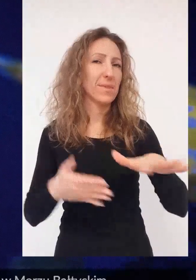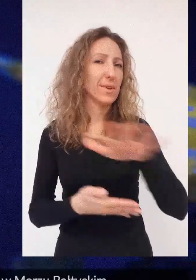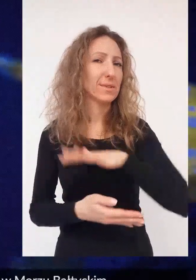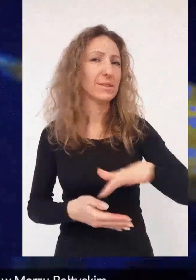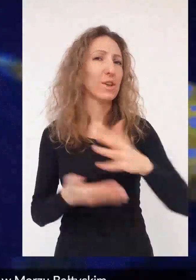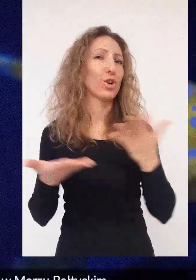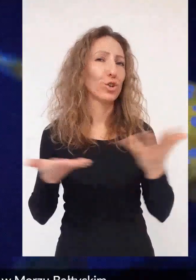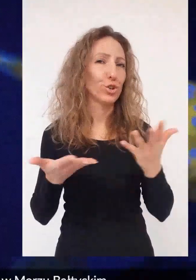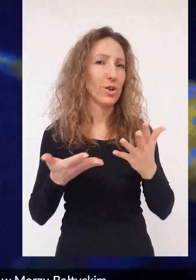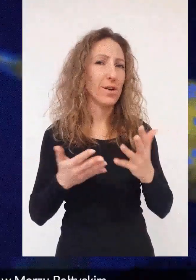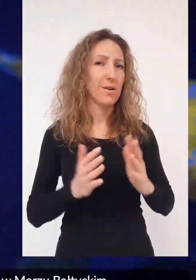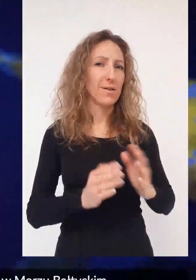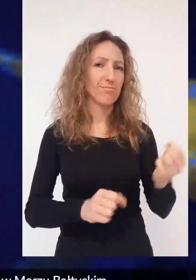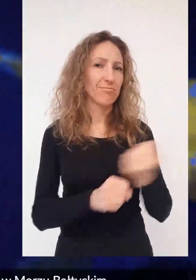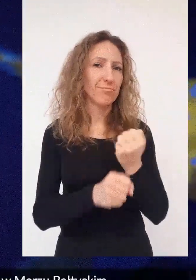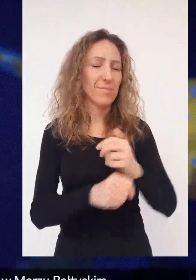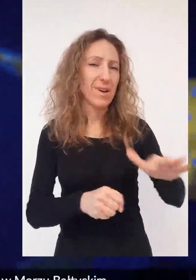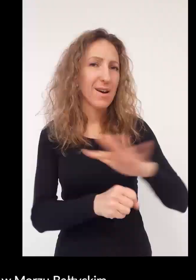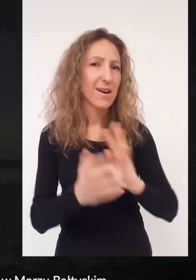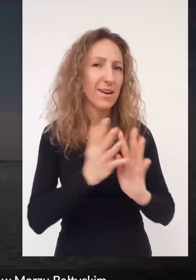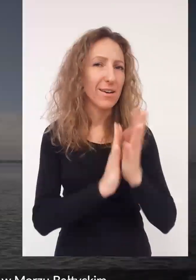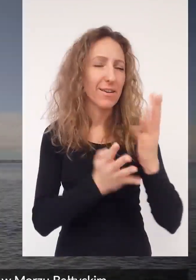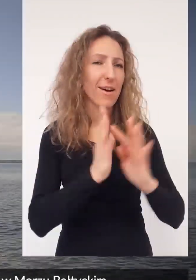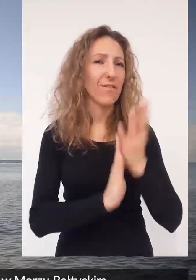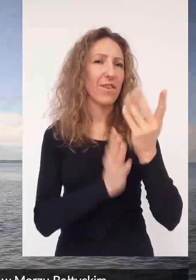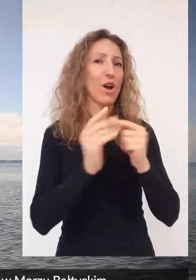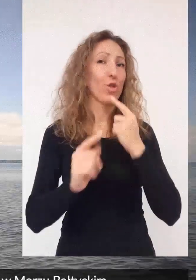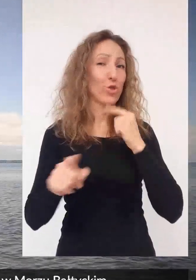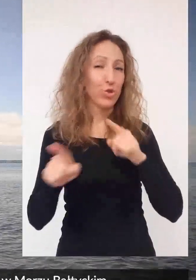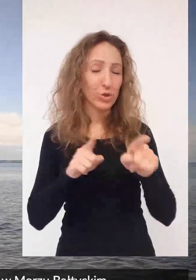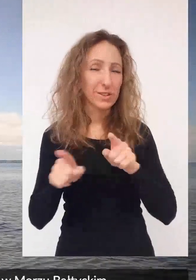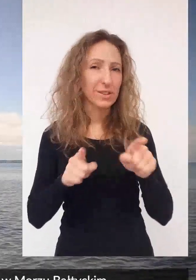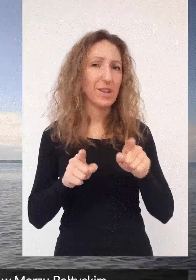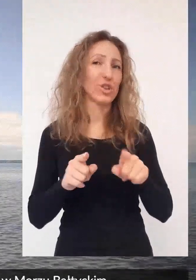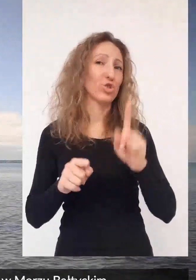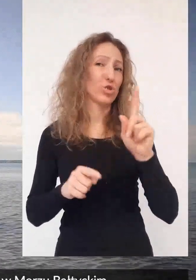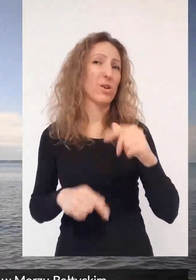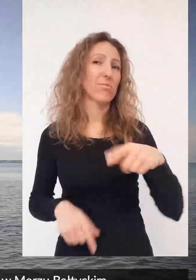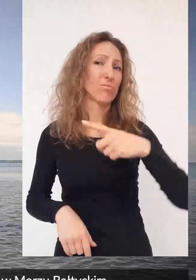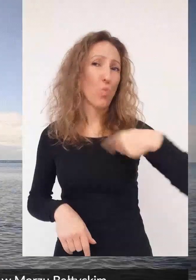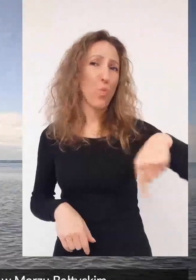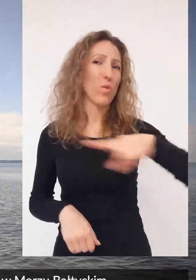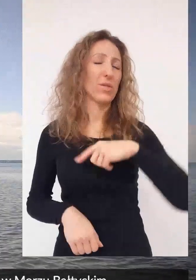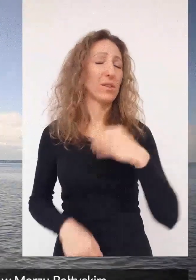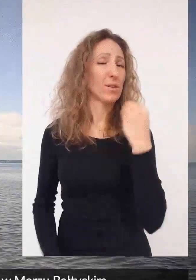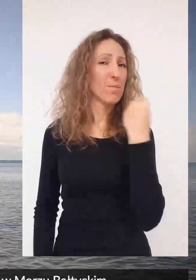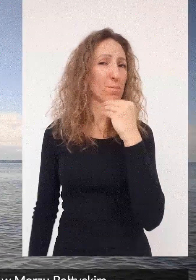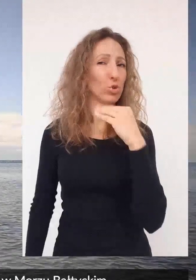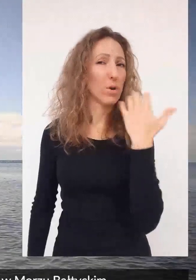co oznacza, że nie spotkasz jej w naszym morzu, czyli w Morzu Bałtyckim.